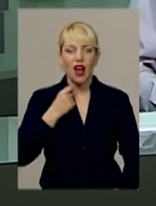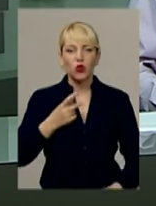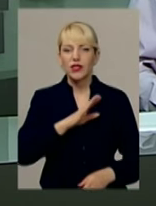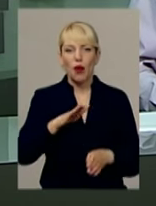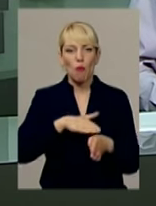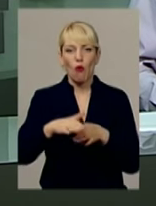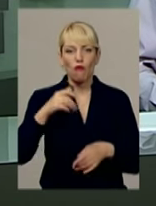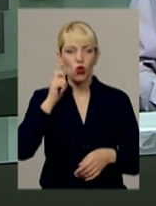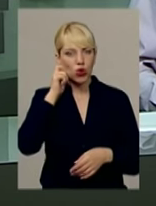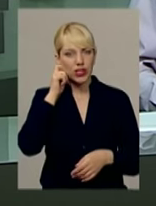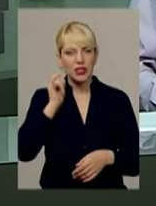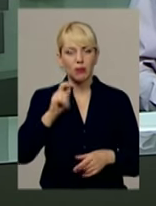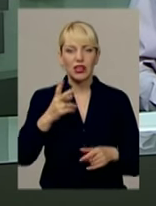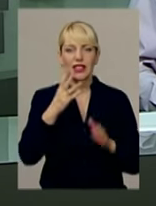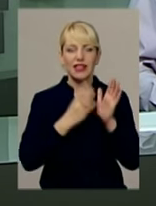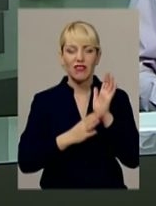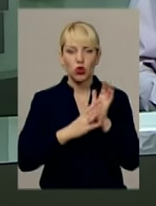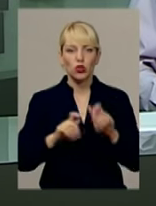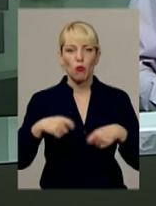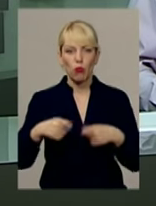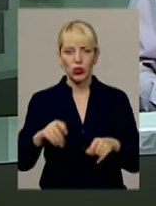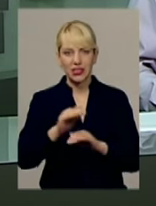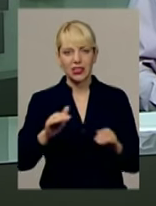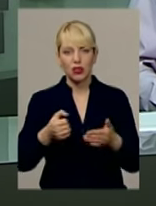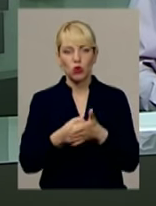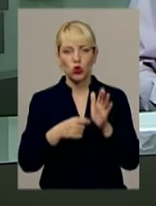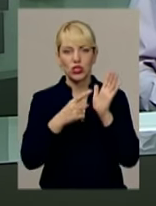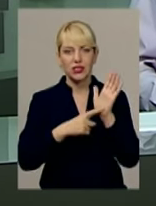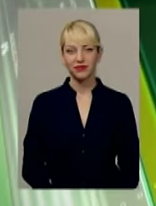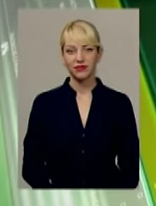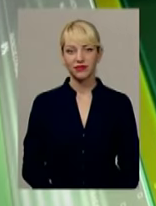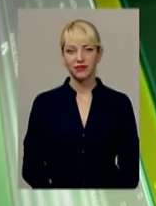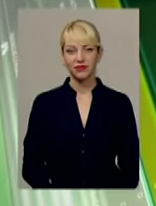понад 90 продажу оковитої дітям до 16 років.